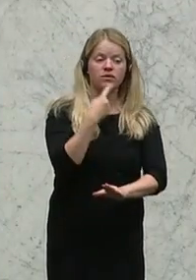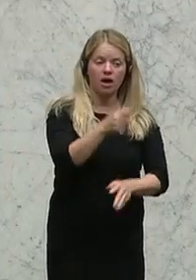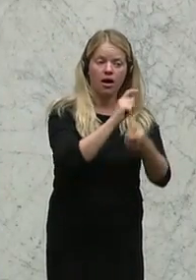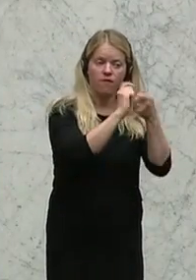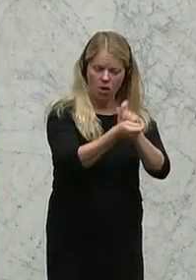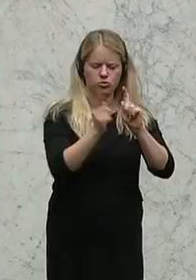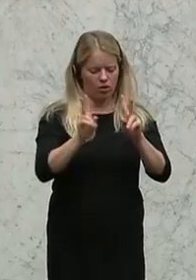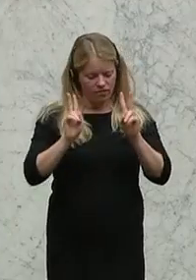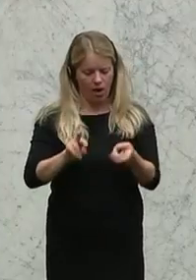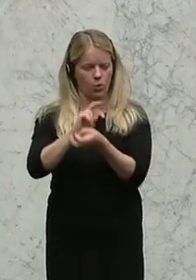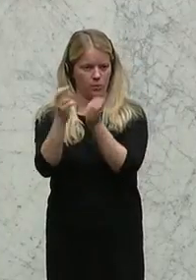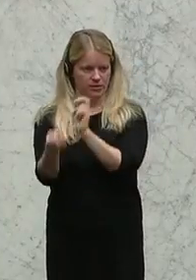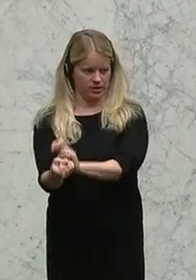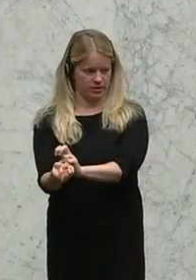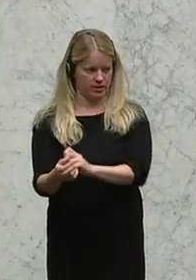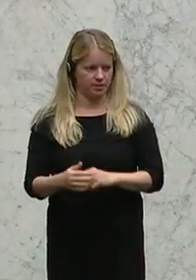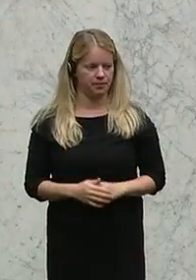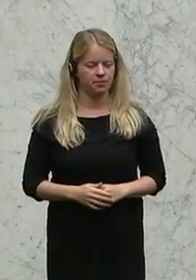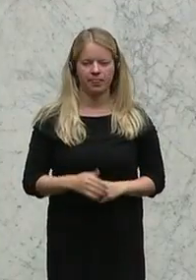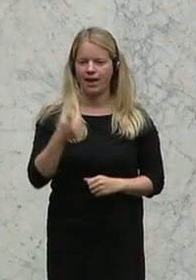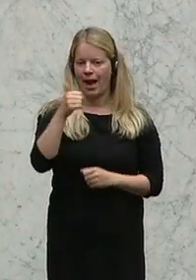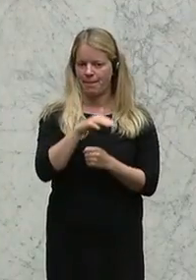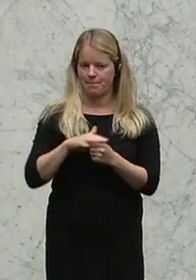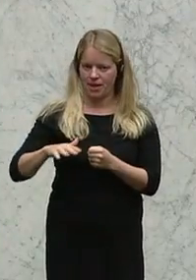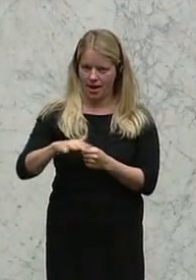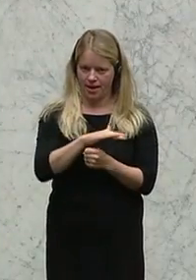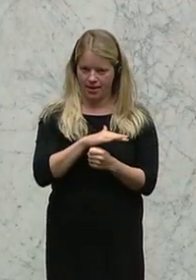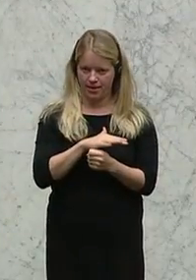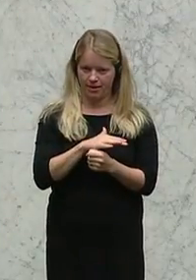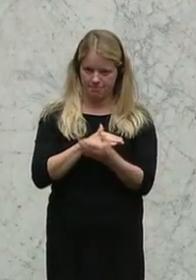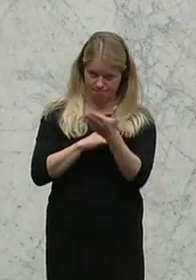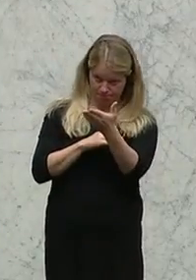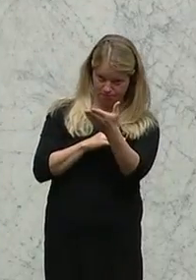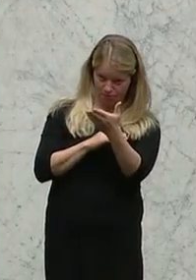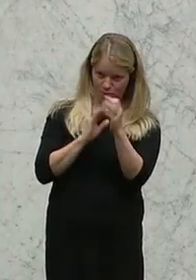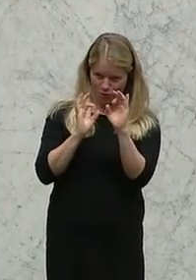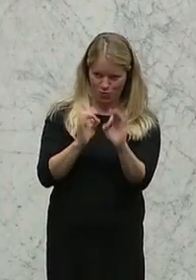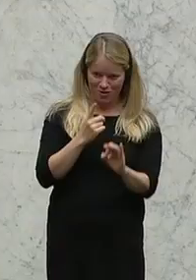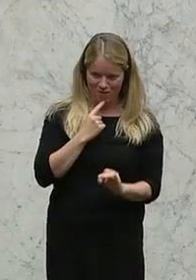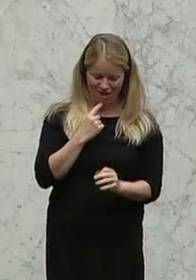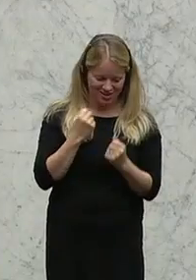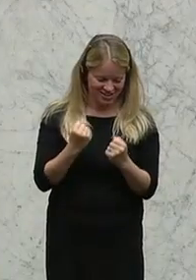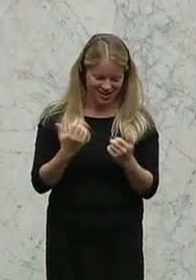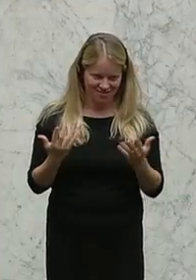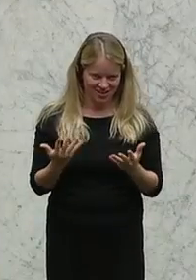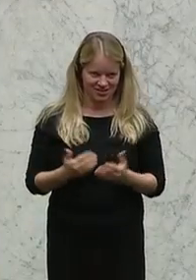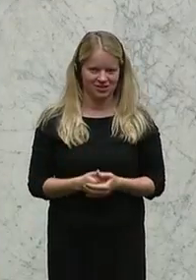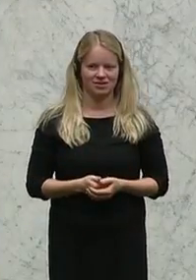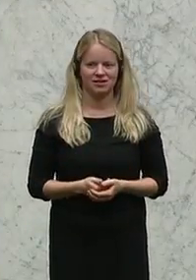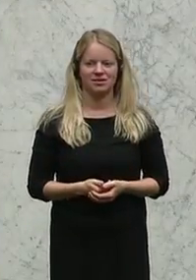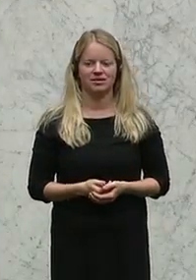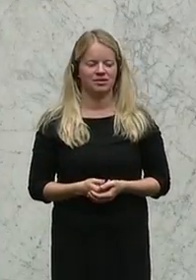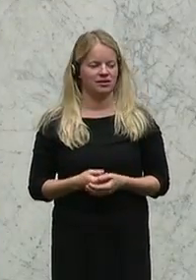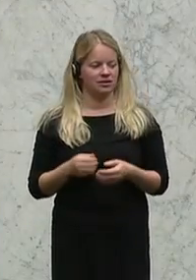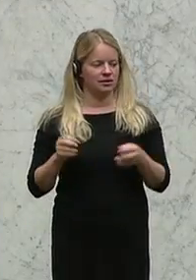da bleibe ich gleich bei einem Bereich, der dir hier jetzt gut gefallen wird. Und das ist das